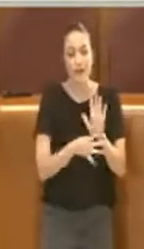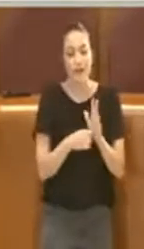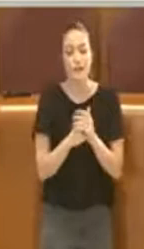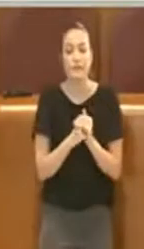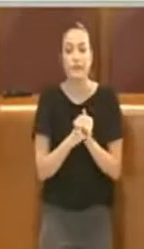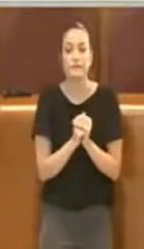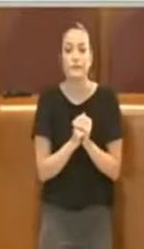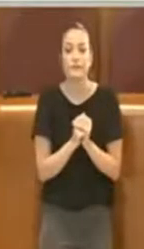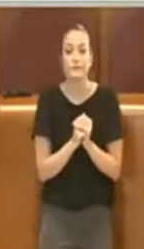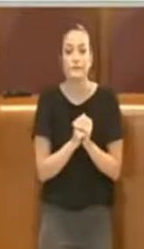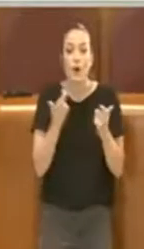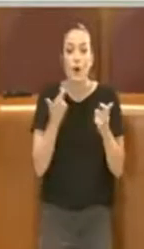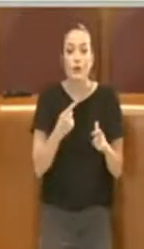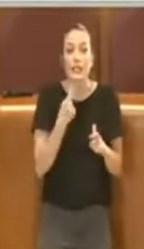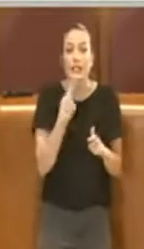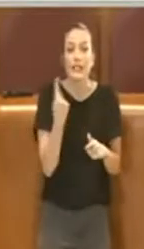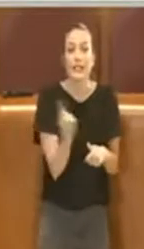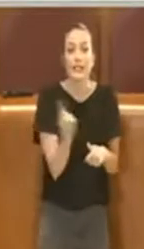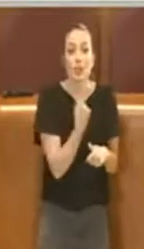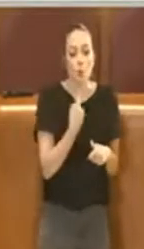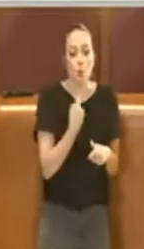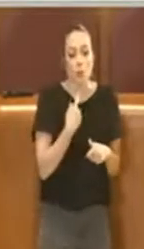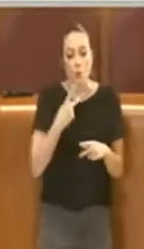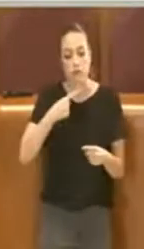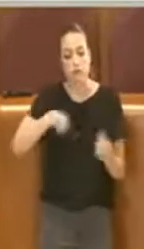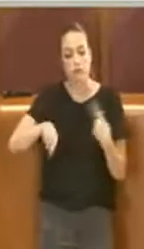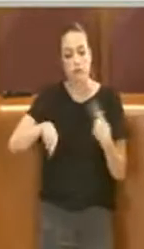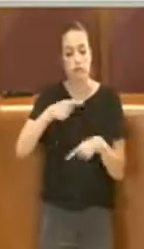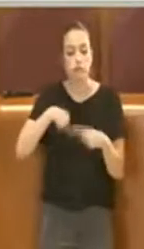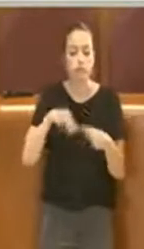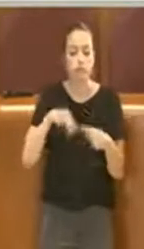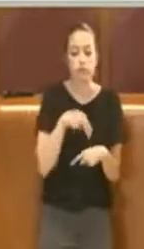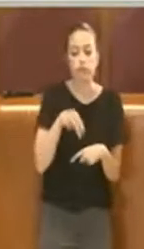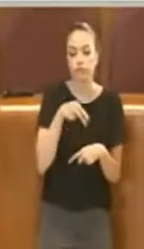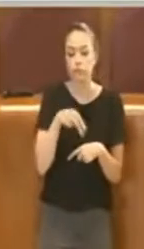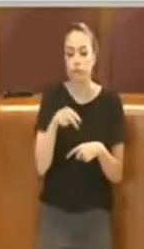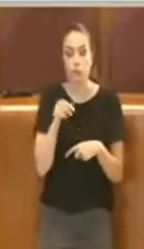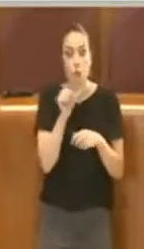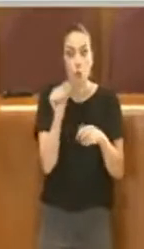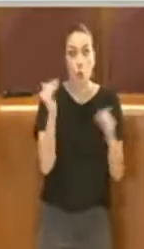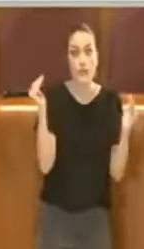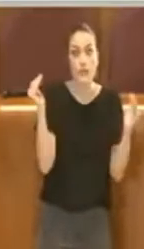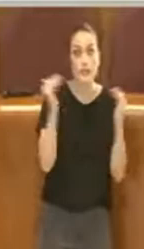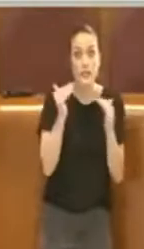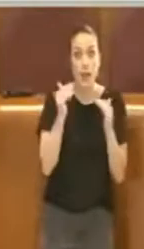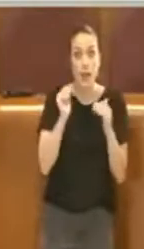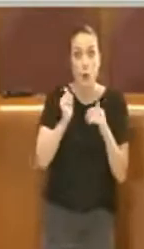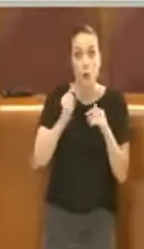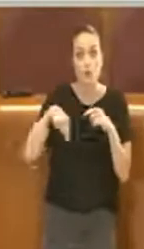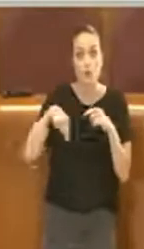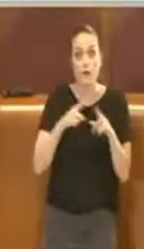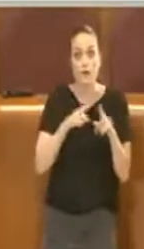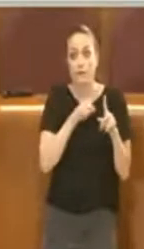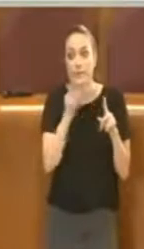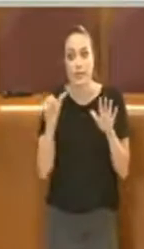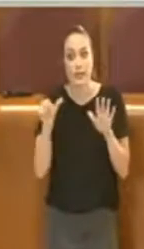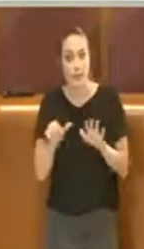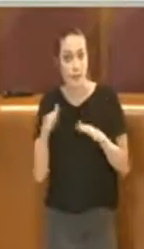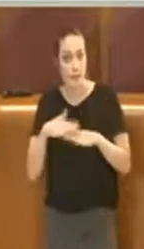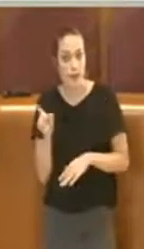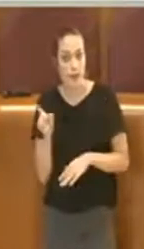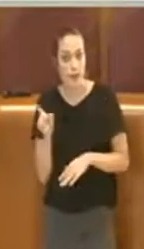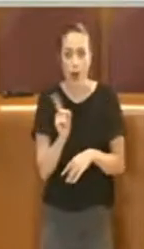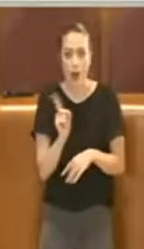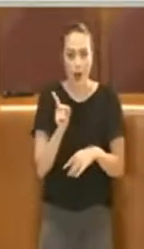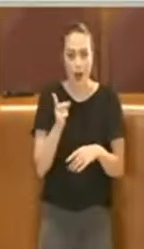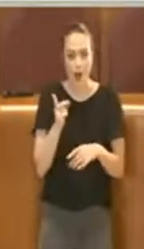chiunque giri per il centro storico, non la sera dopo le 23 fino alle 6 di mattina nei luoghi della